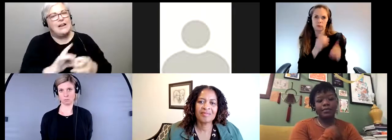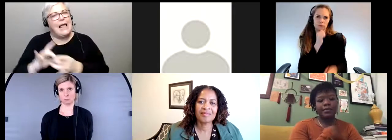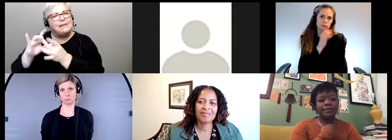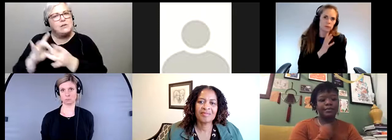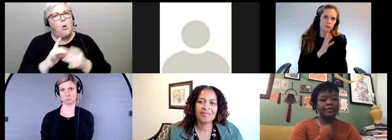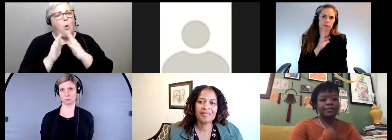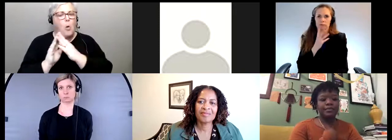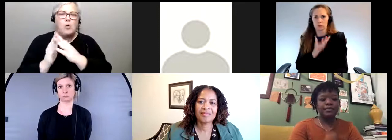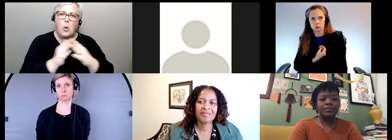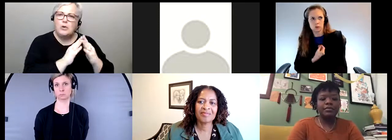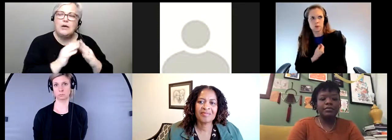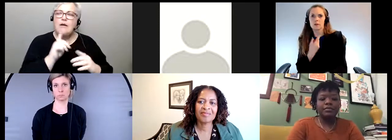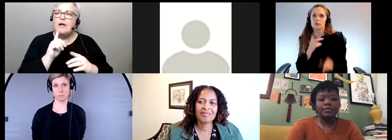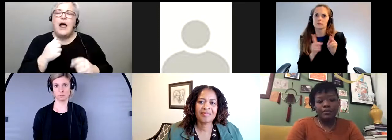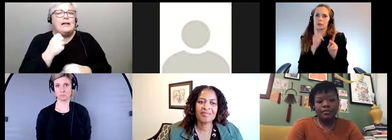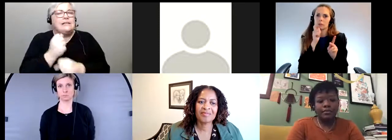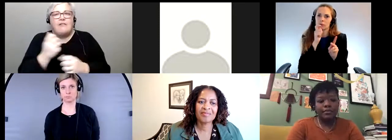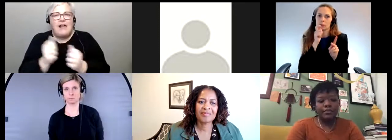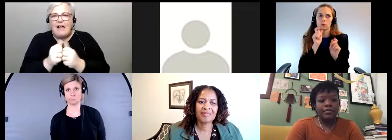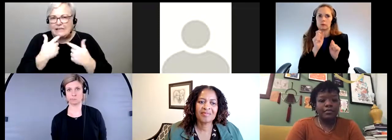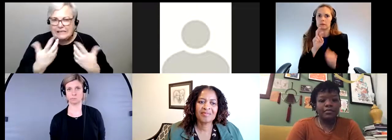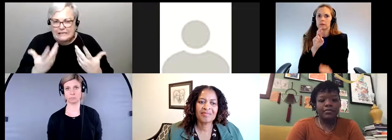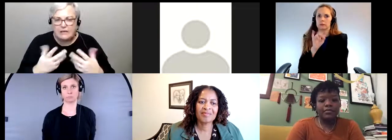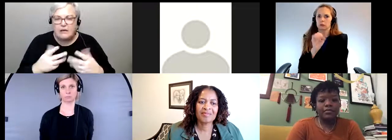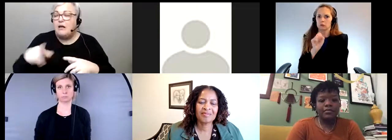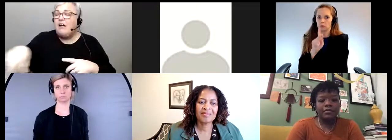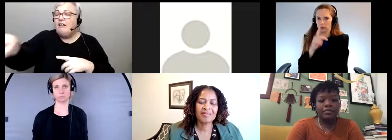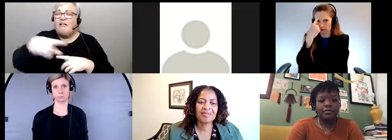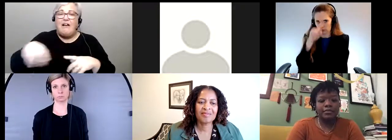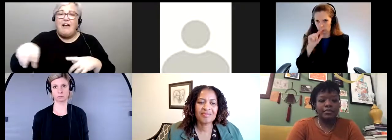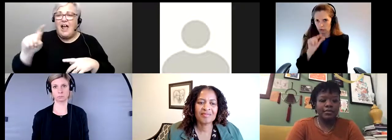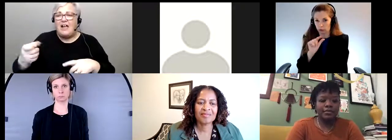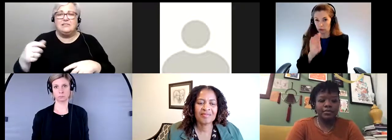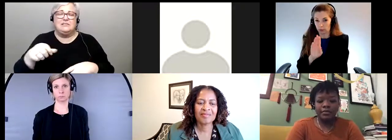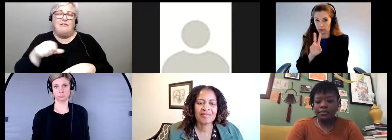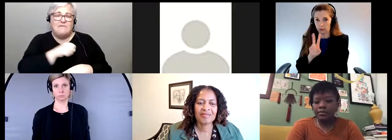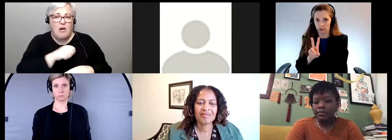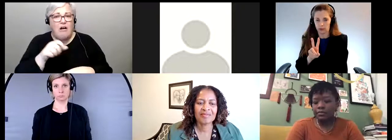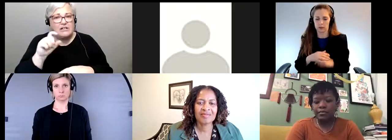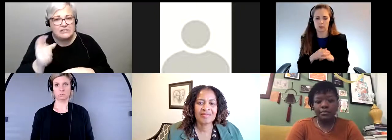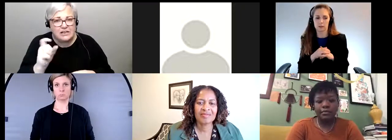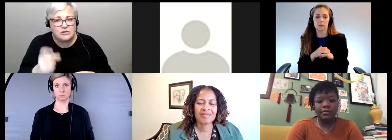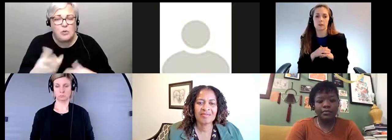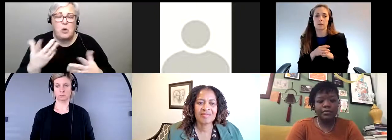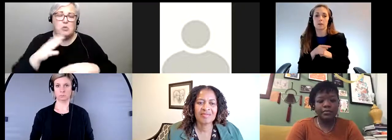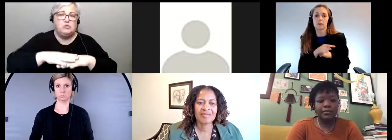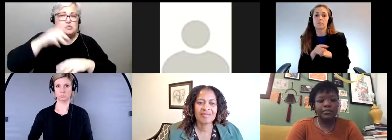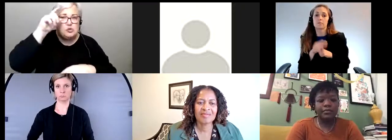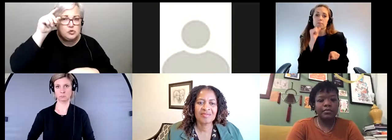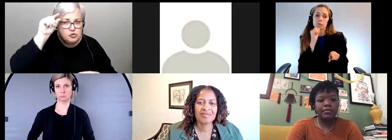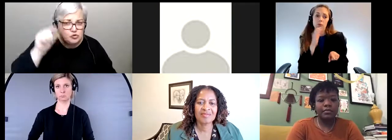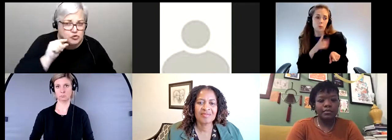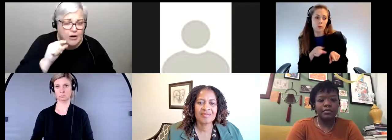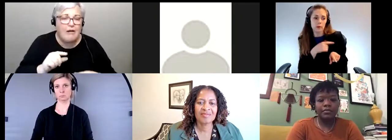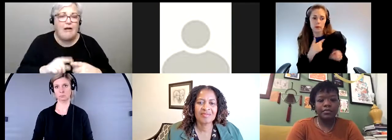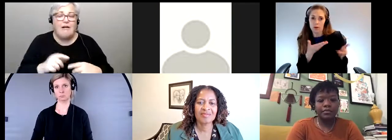travaille avec les personnes ayant vécu des violences sexuelles ou genrées. Les femmes et les personnes